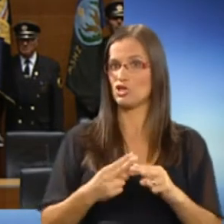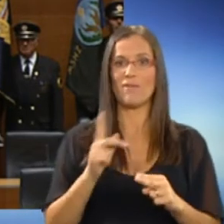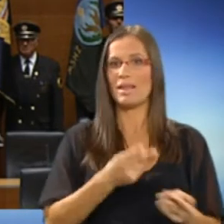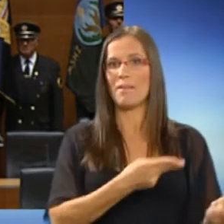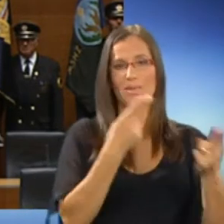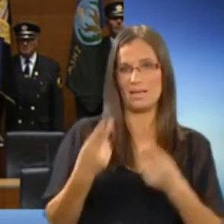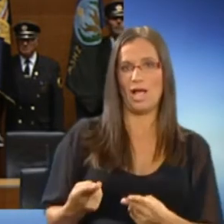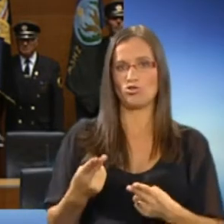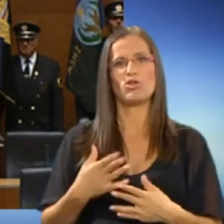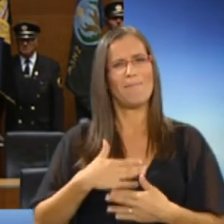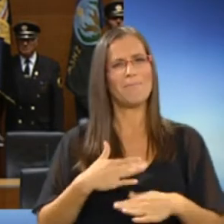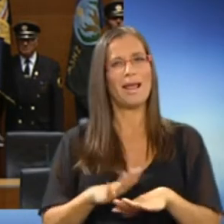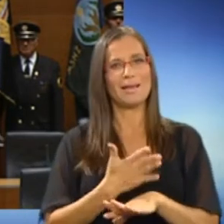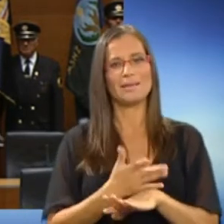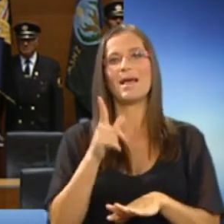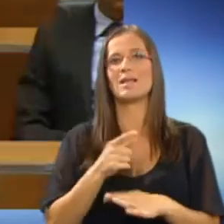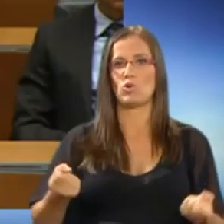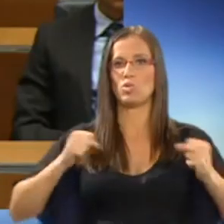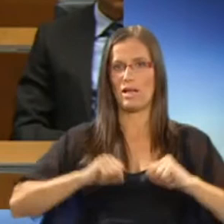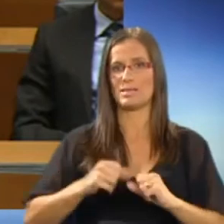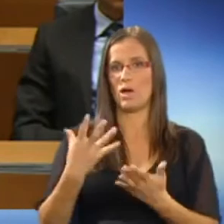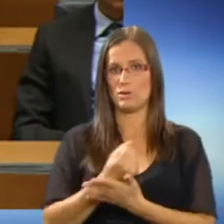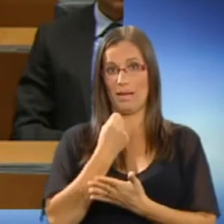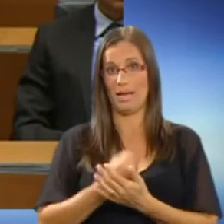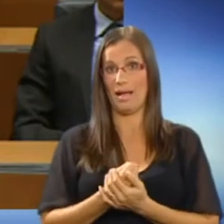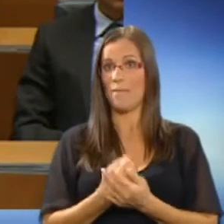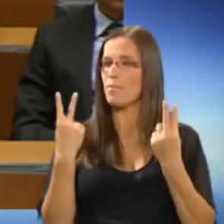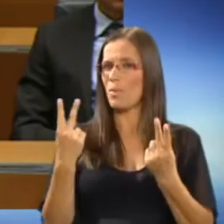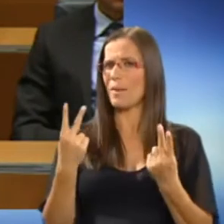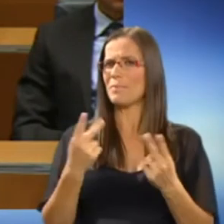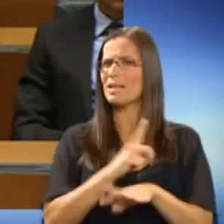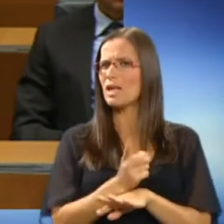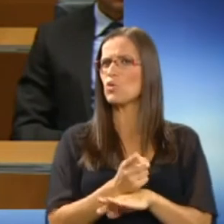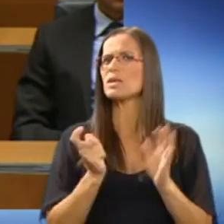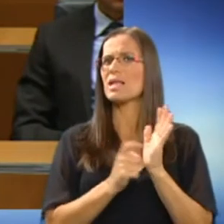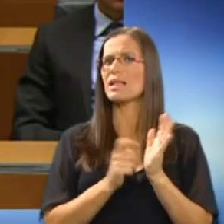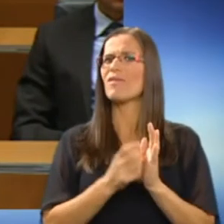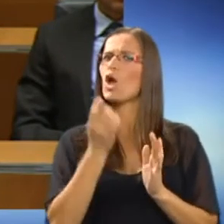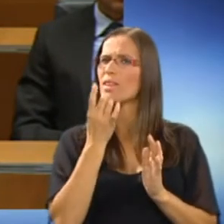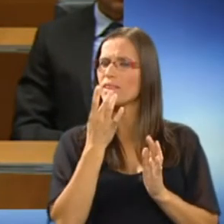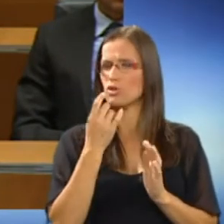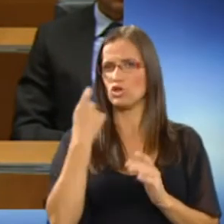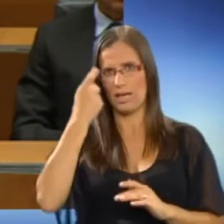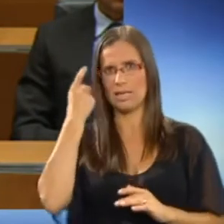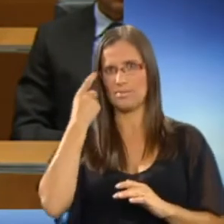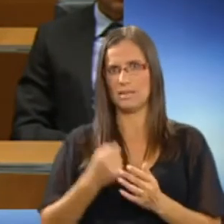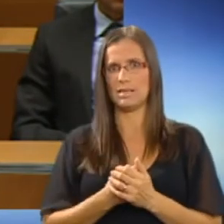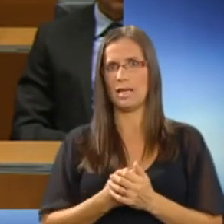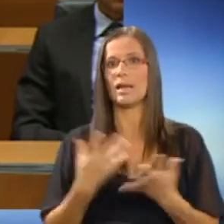ne prinaša blaginje in gospodarskega uspeha. Prelomni trenutki zahtevajo temeljit premislek.